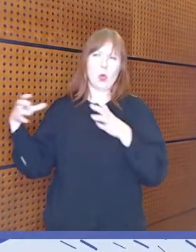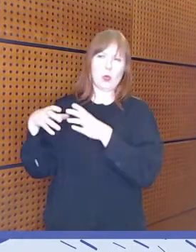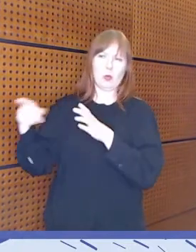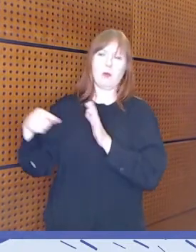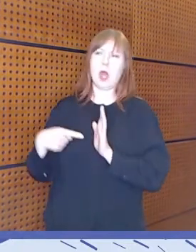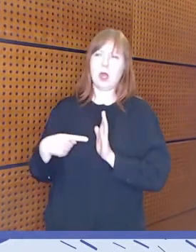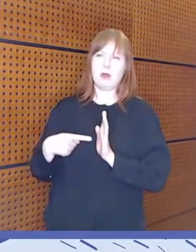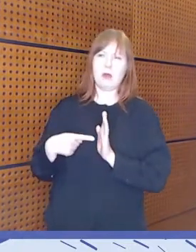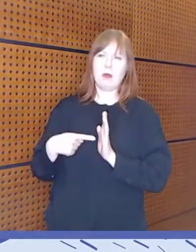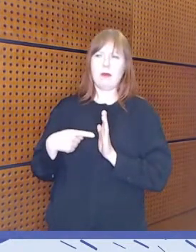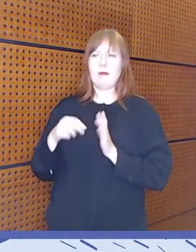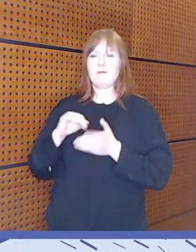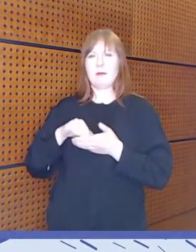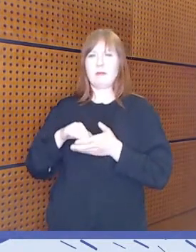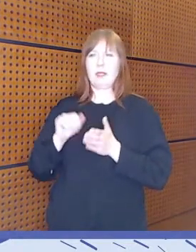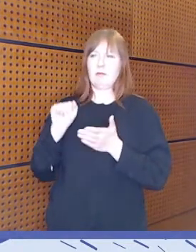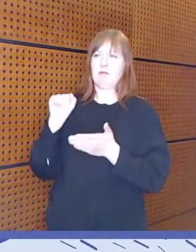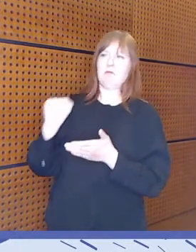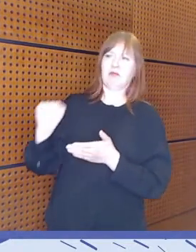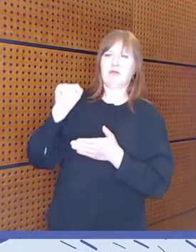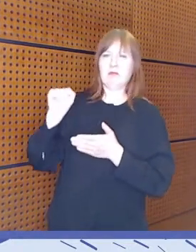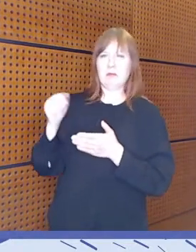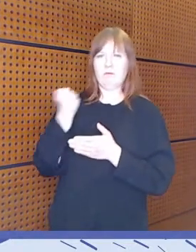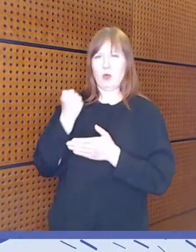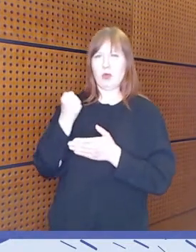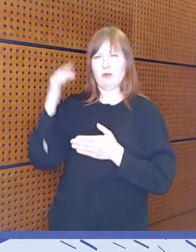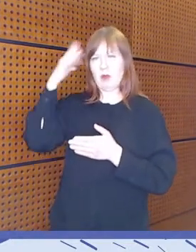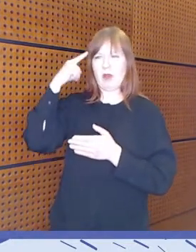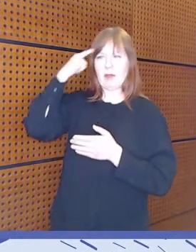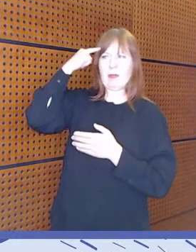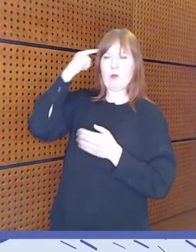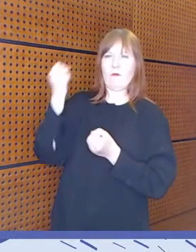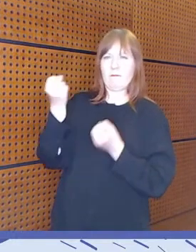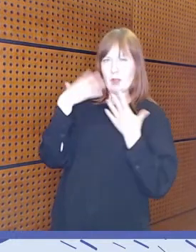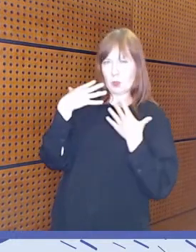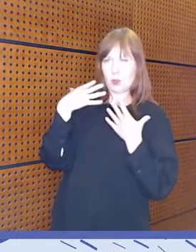taustoistaan ja niiden taustojen vaikutuksista siihen medialukutaitoihin.